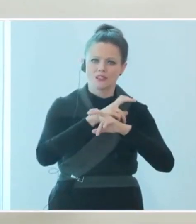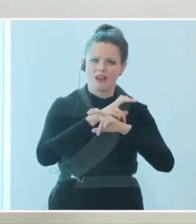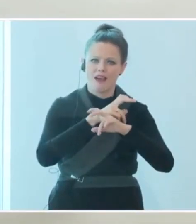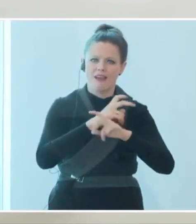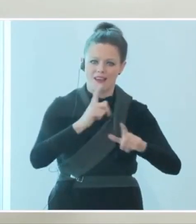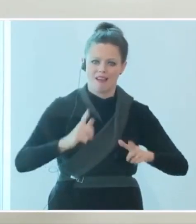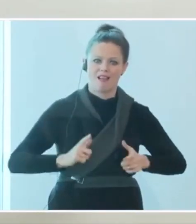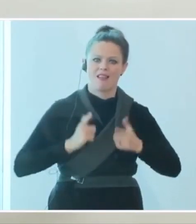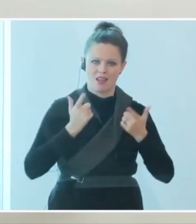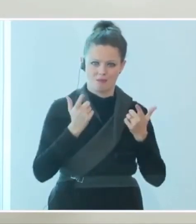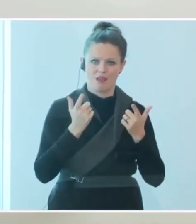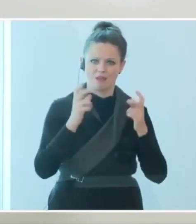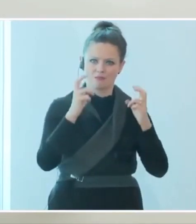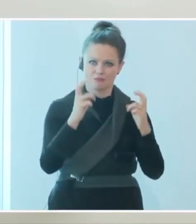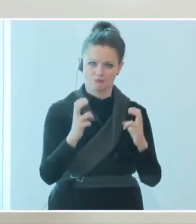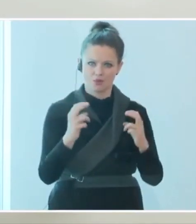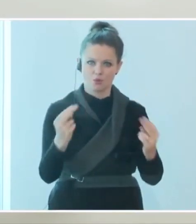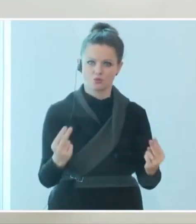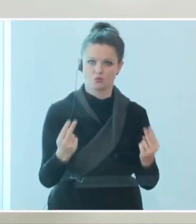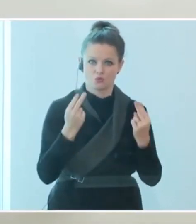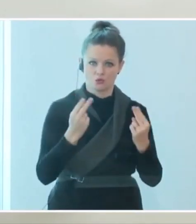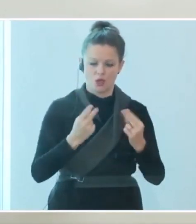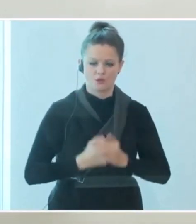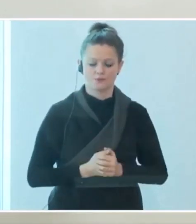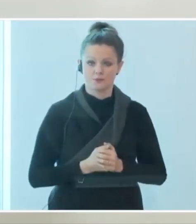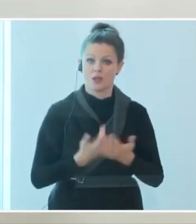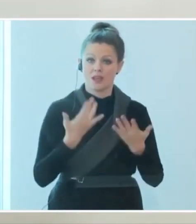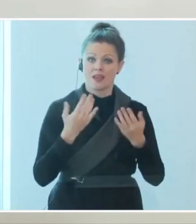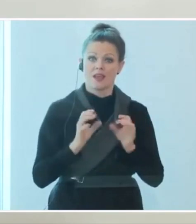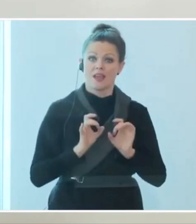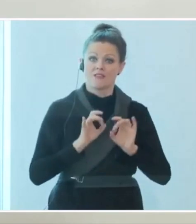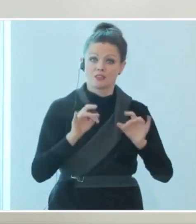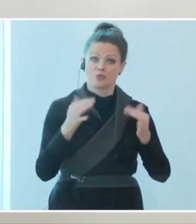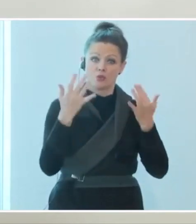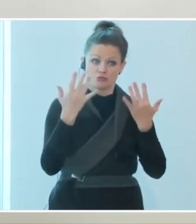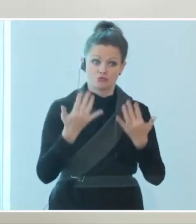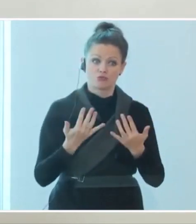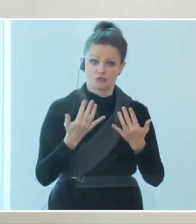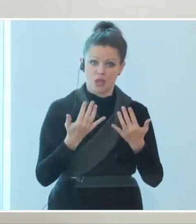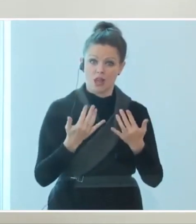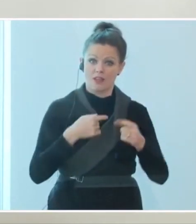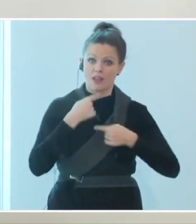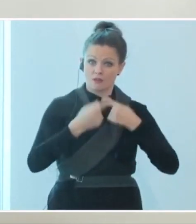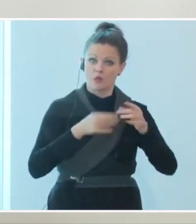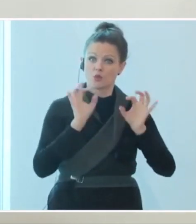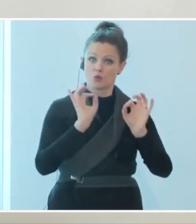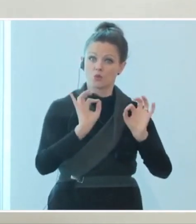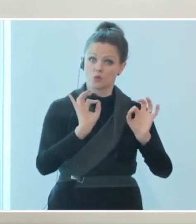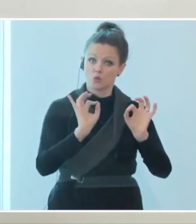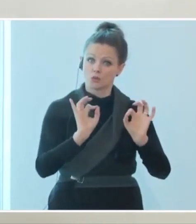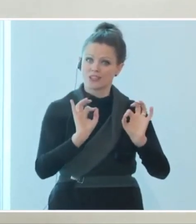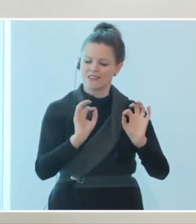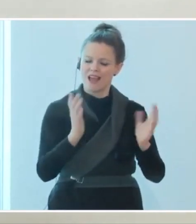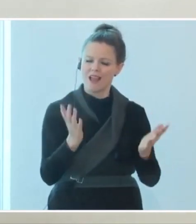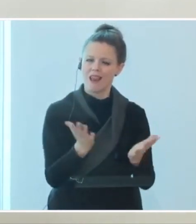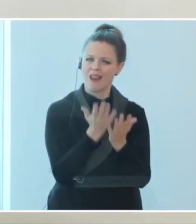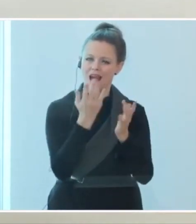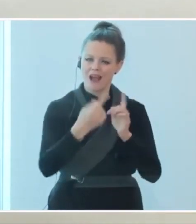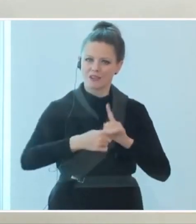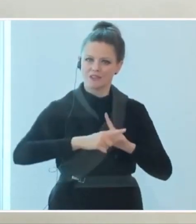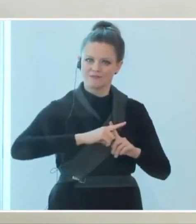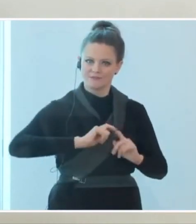sinkende Entwicklung des Infektionsgeschehens ist an sich natürlich gut, gibt Anlass zu einem ganz sanften Optimismus.